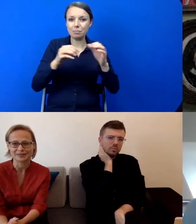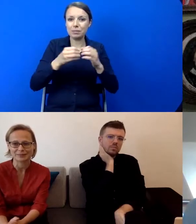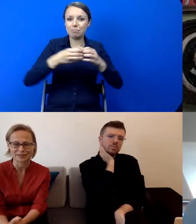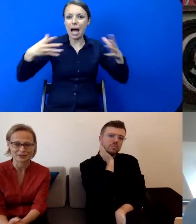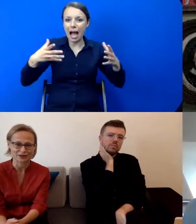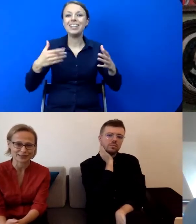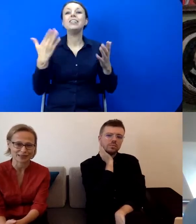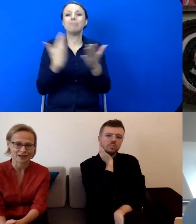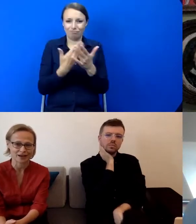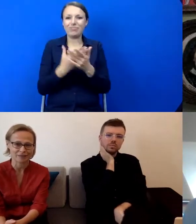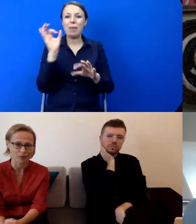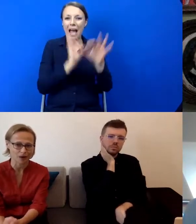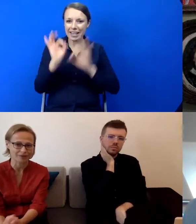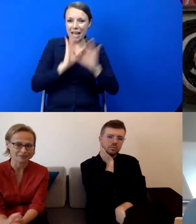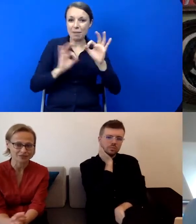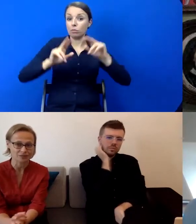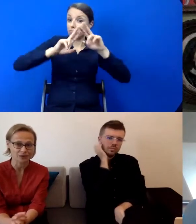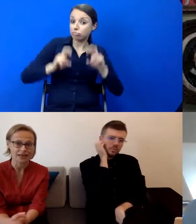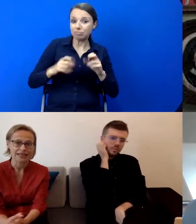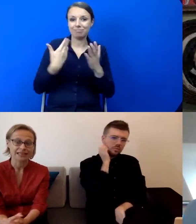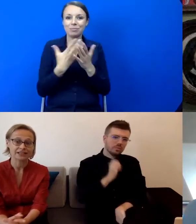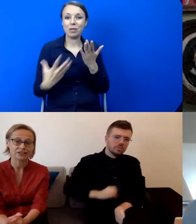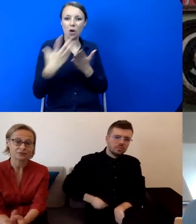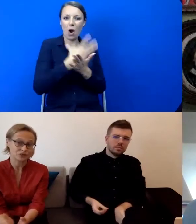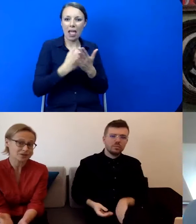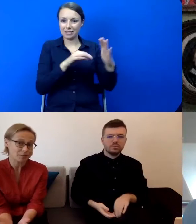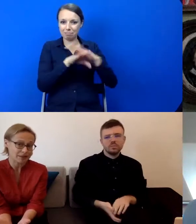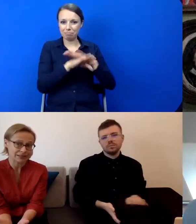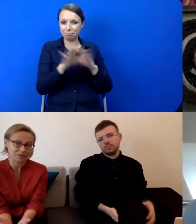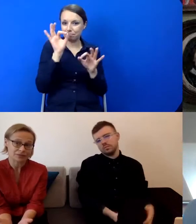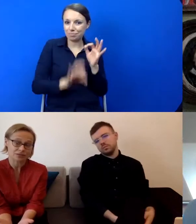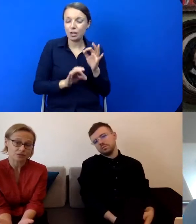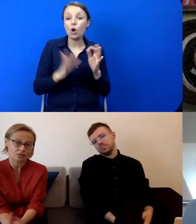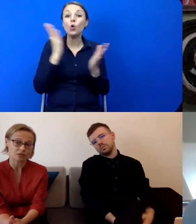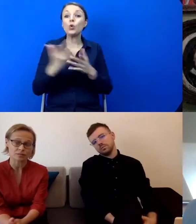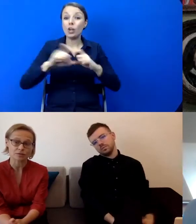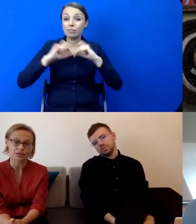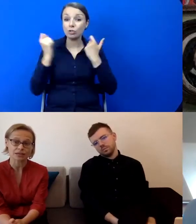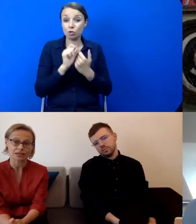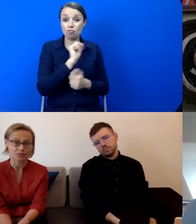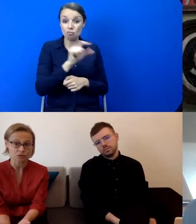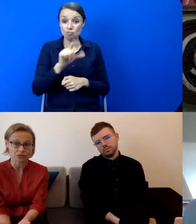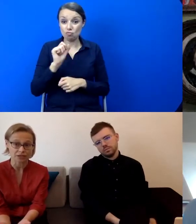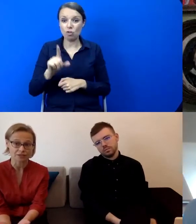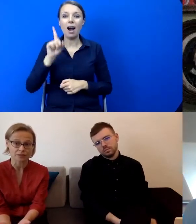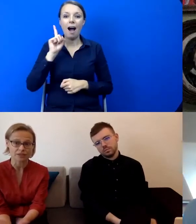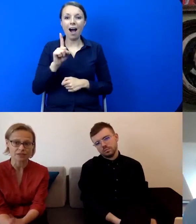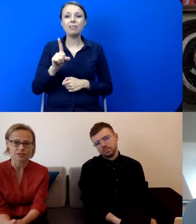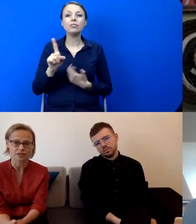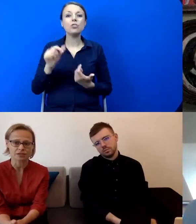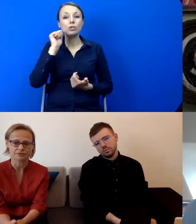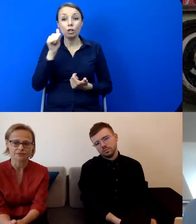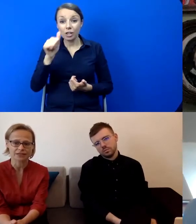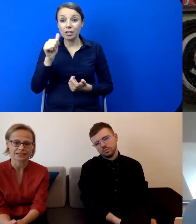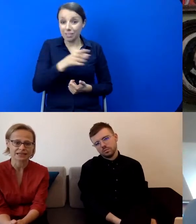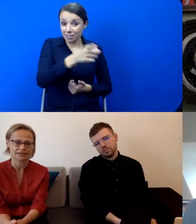lepiej nasza kolekcja miała i mieściła. I to wszystko mamy, natomiast to, co można na co dzień zobaczyć